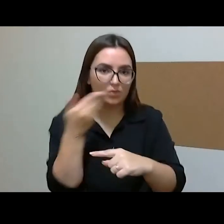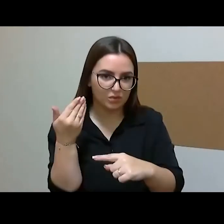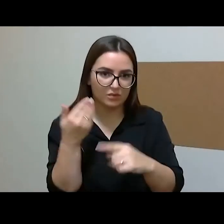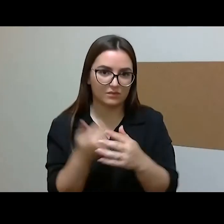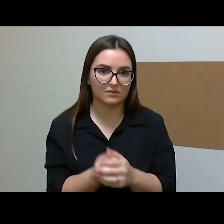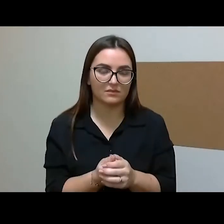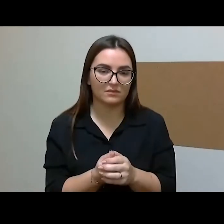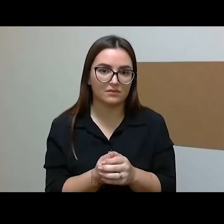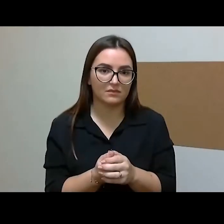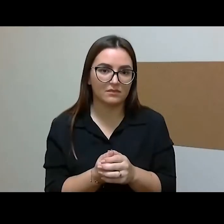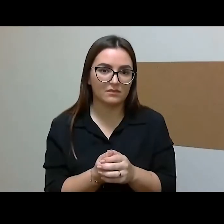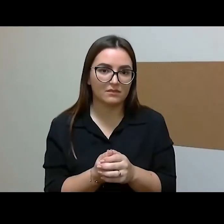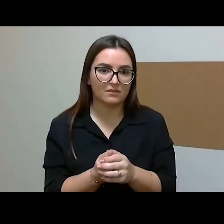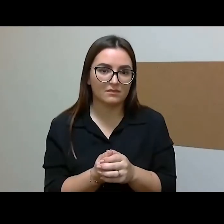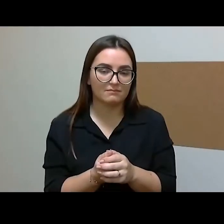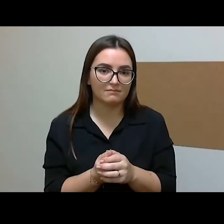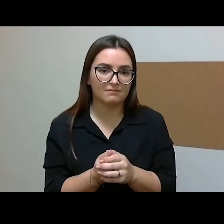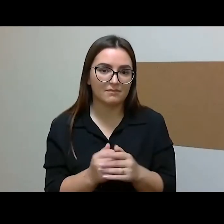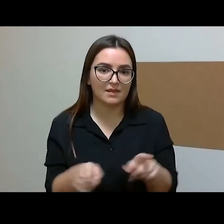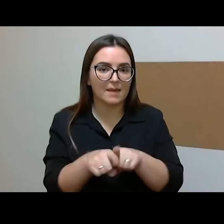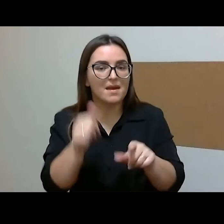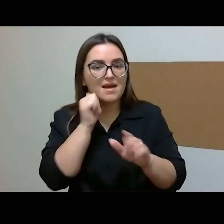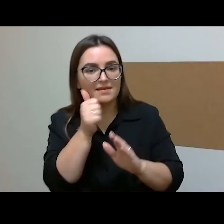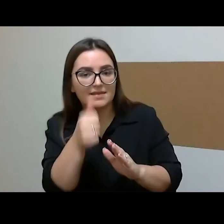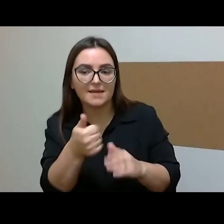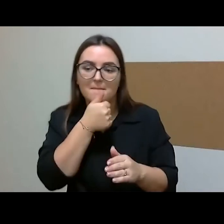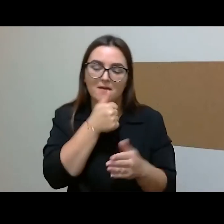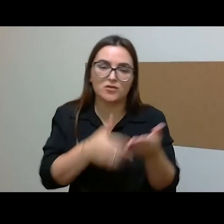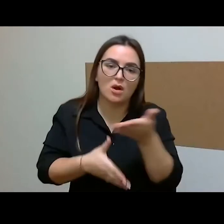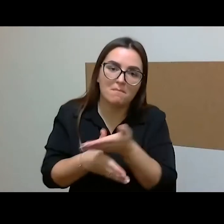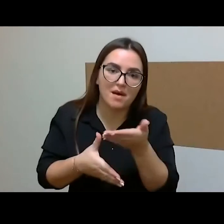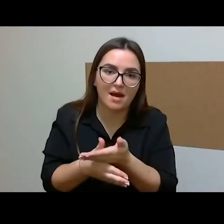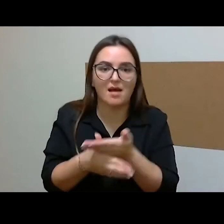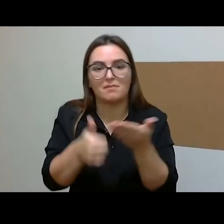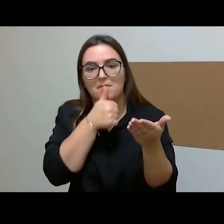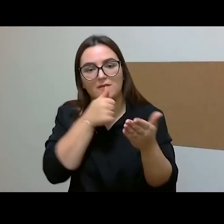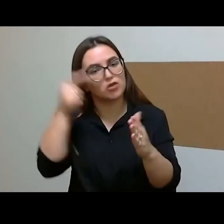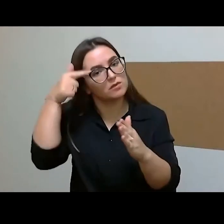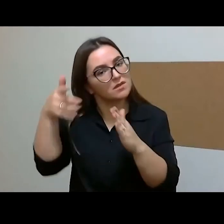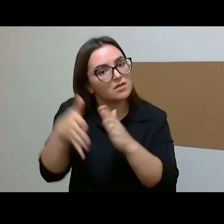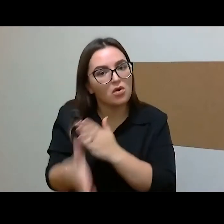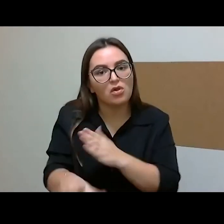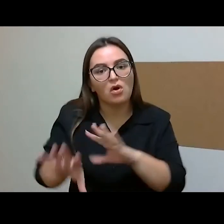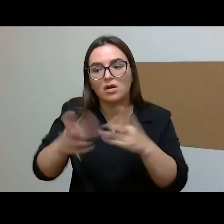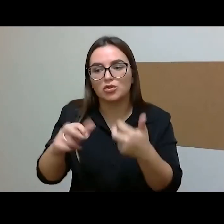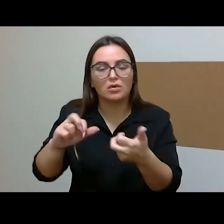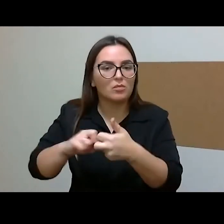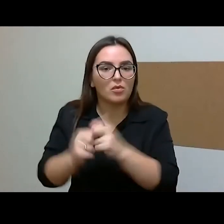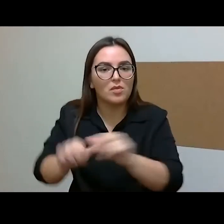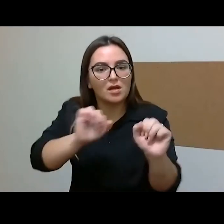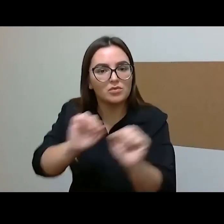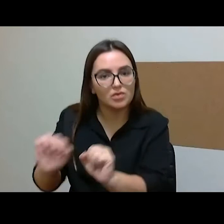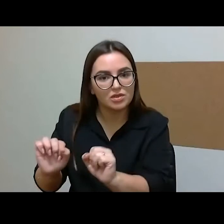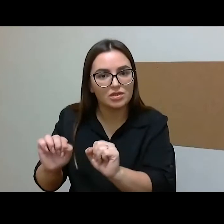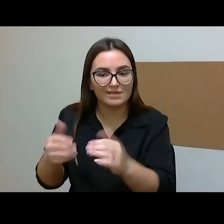biurokratinė, bet tokia kasdienė pagalba, nežinau, nuo psichologinių kažkokiu turbūt momentu iki tiesiog